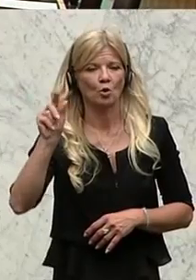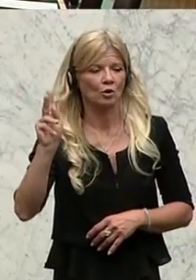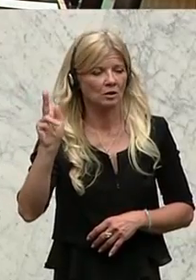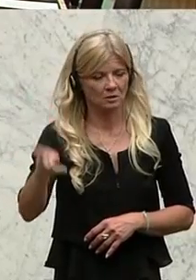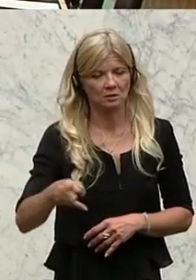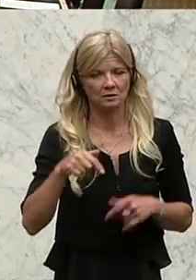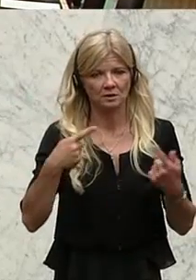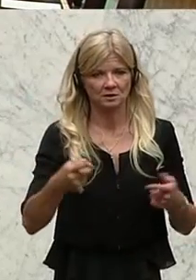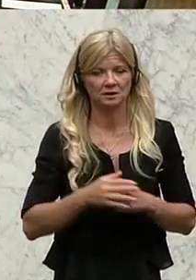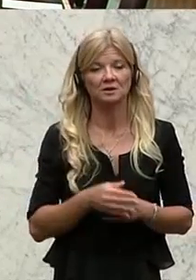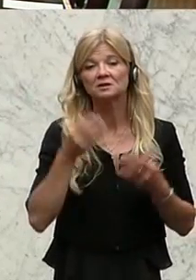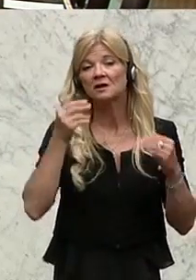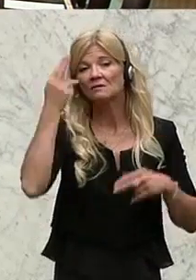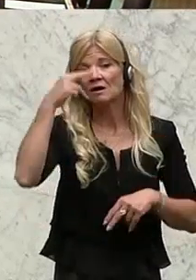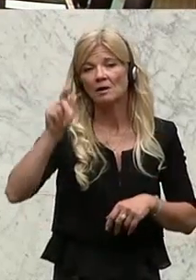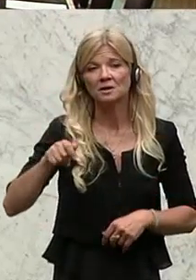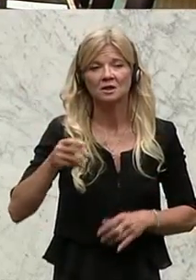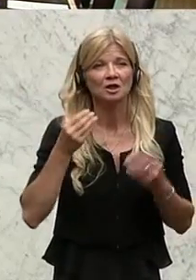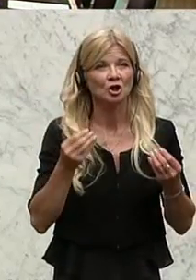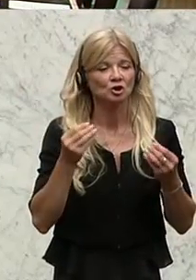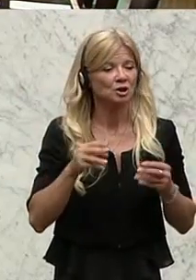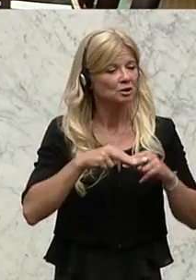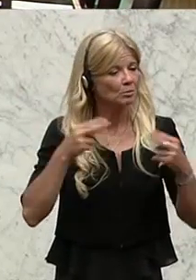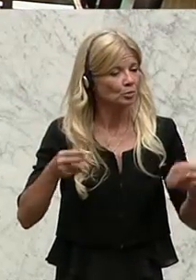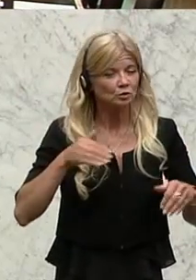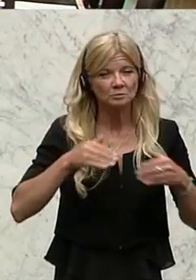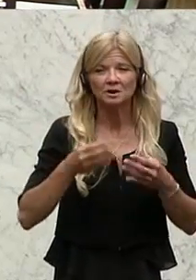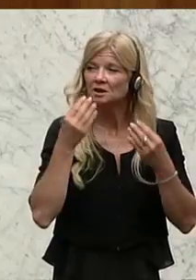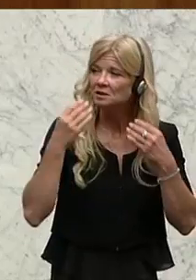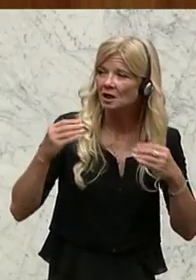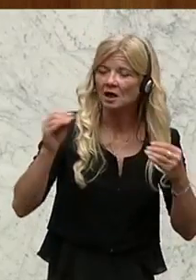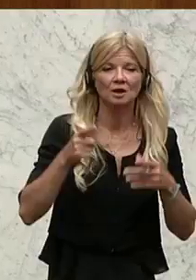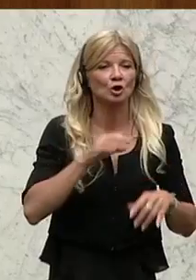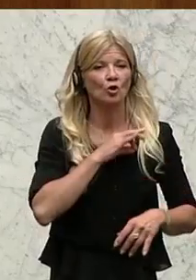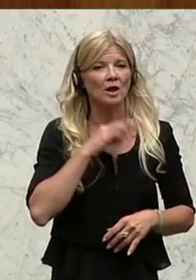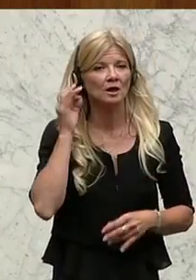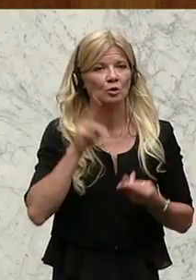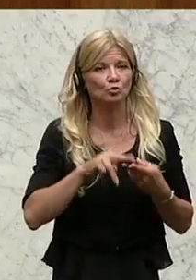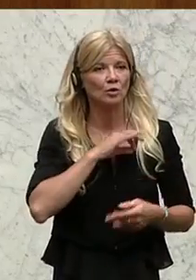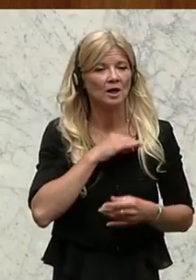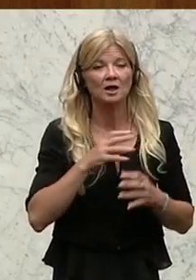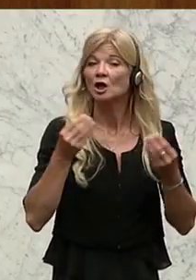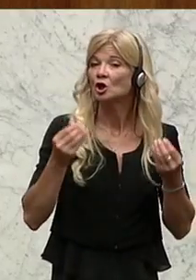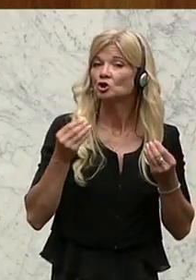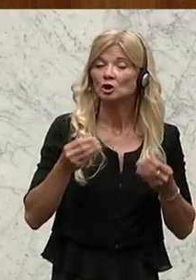Sehr geehrter Herr Präsident, geschätzter Bundesminister, werte Kolleginnen und Kollegen, geschätzte Zuseherinnen und Zuseher,